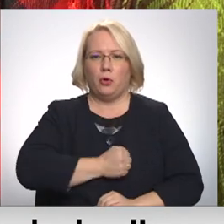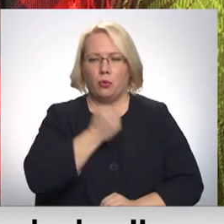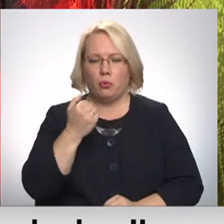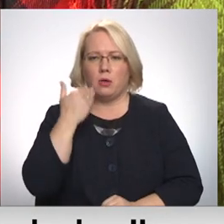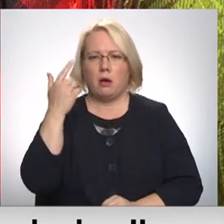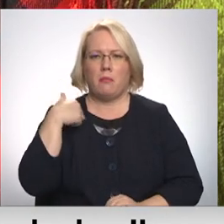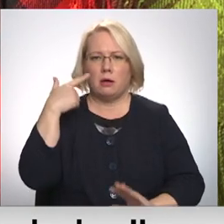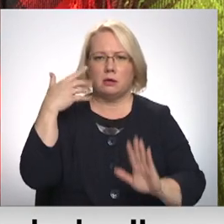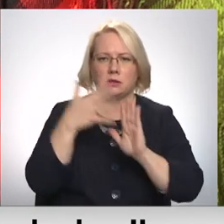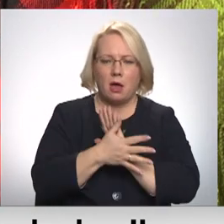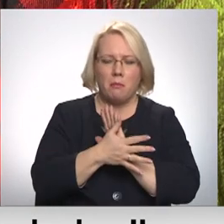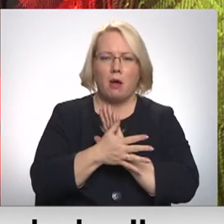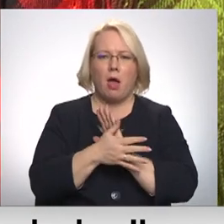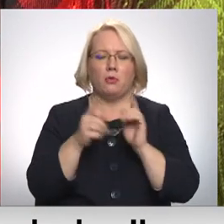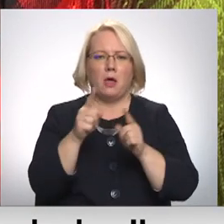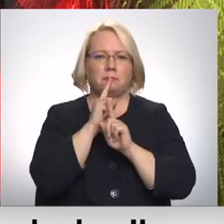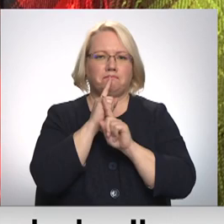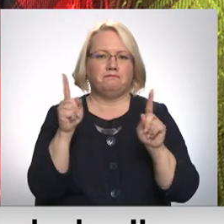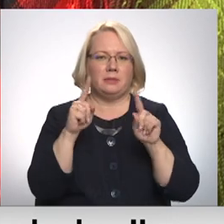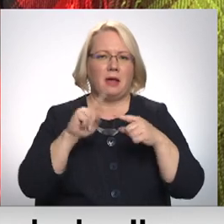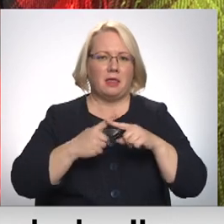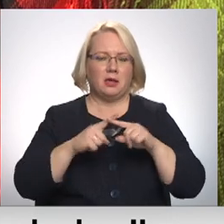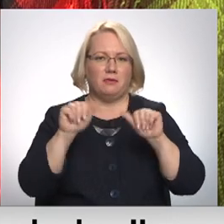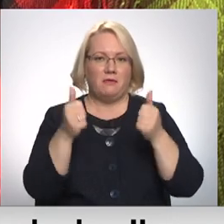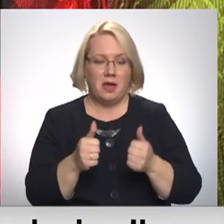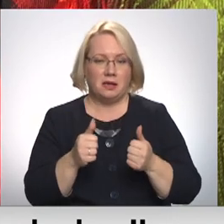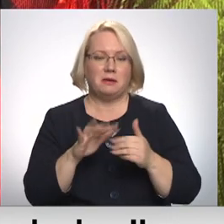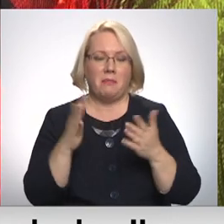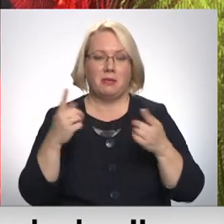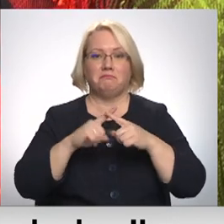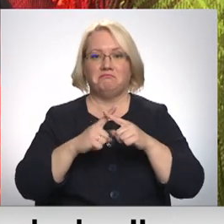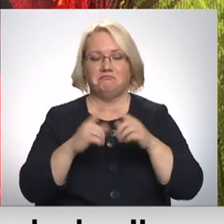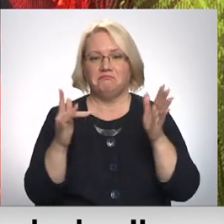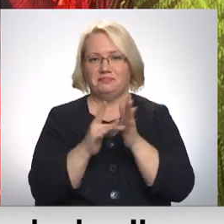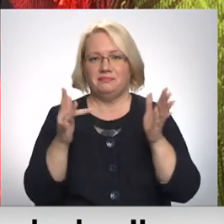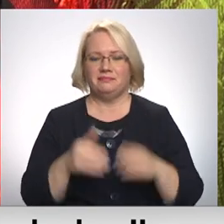sapratu un tā uzmešana neierast ir, bet kaut kā jau nomaģināju.